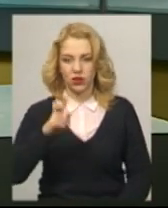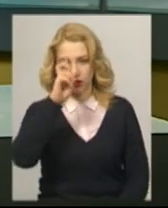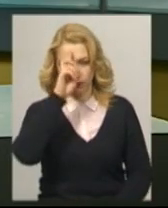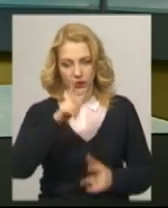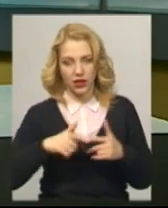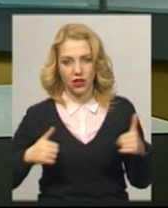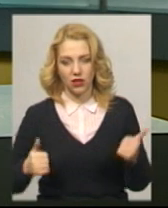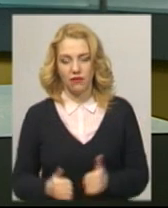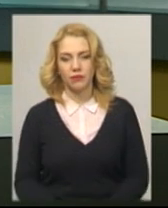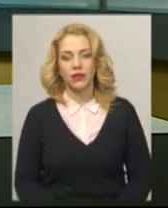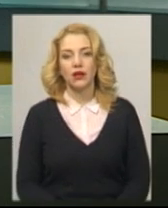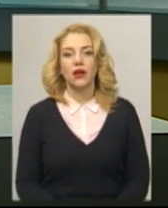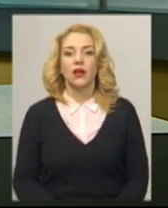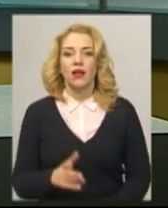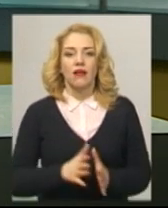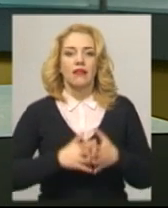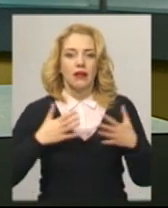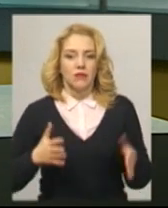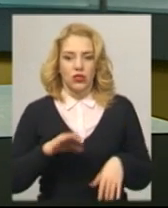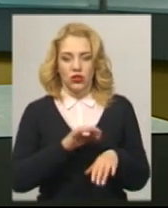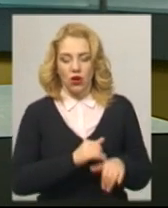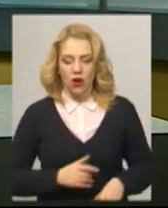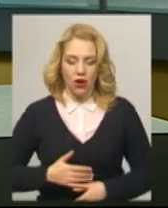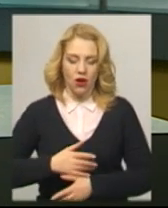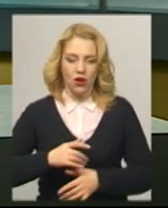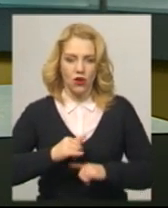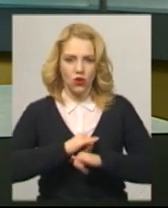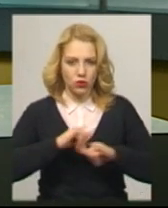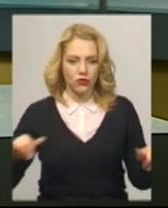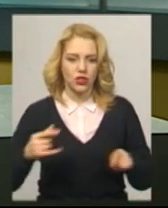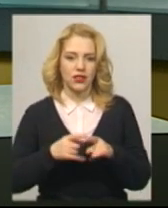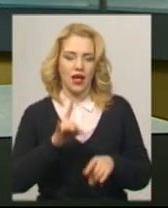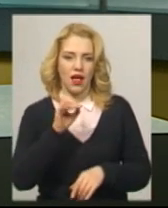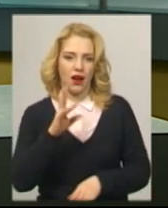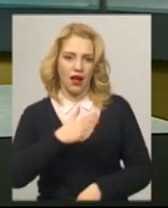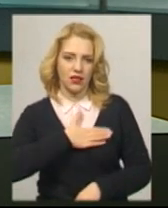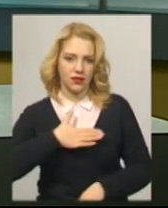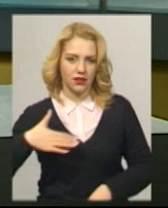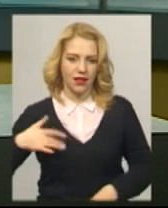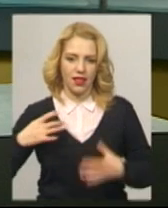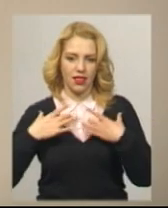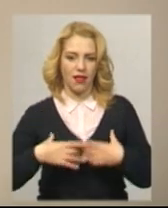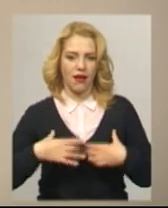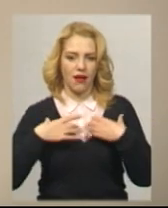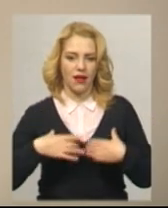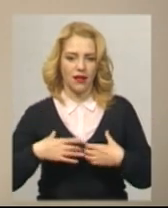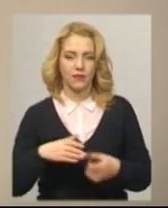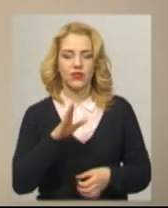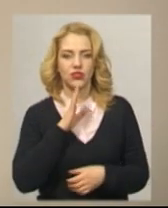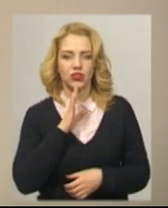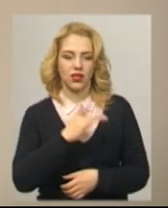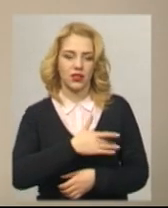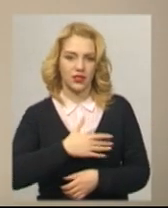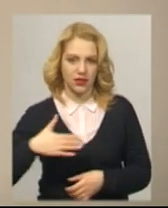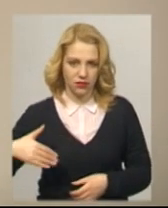Вячеслав Мороз додає, найбільш розповсюджені захворювання – це рак грудної залози та рак легенів. Жінок – це рак